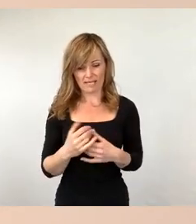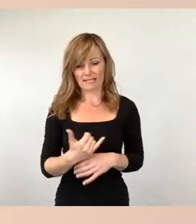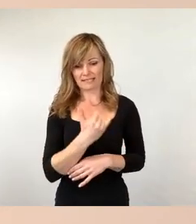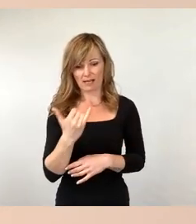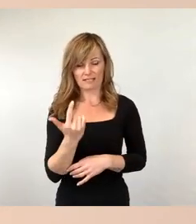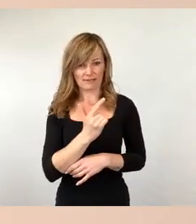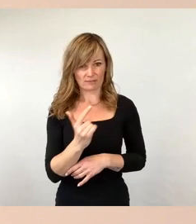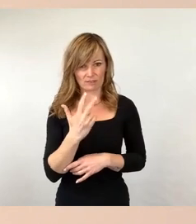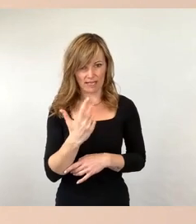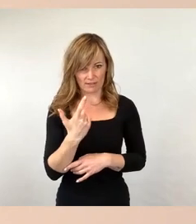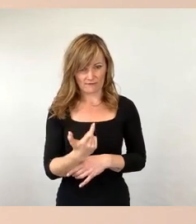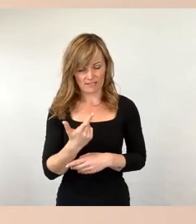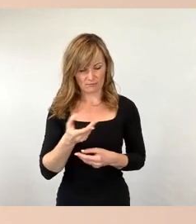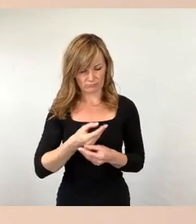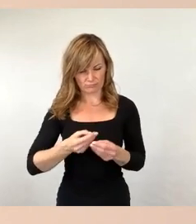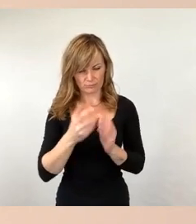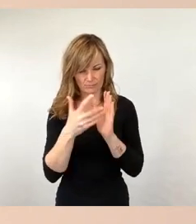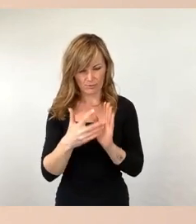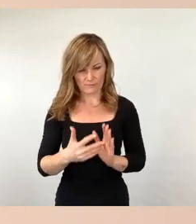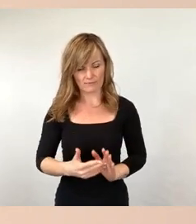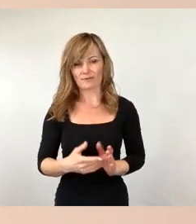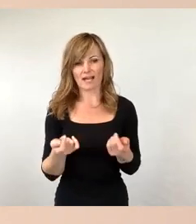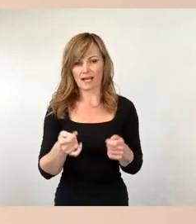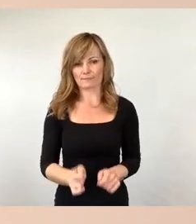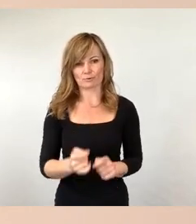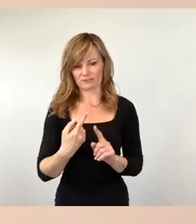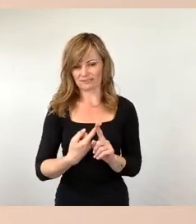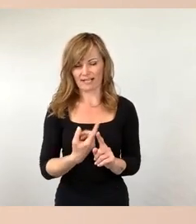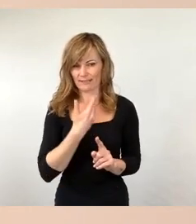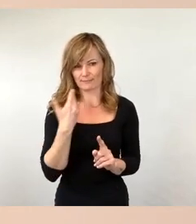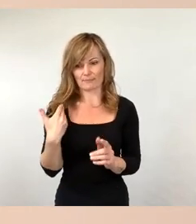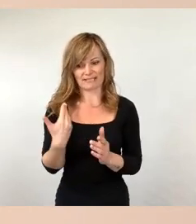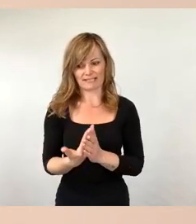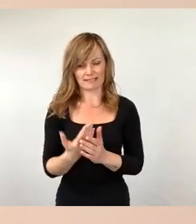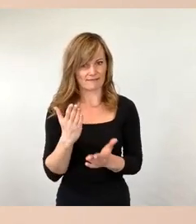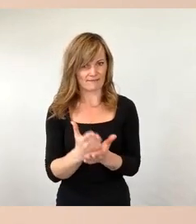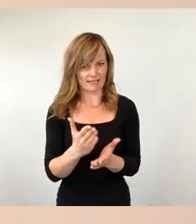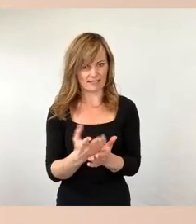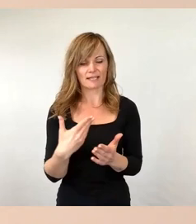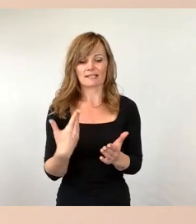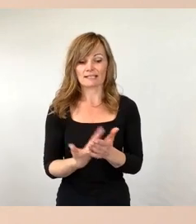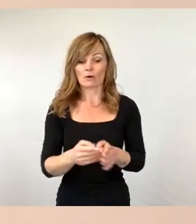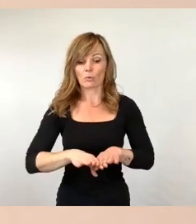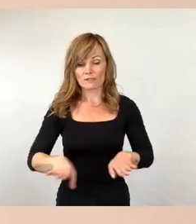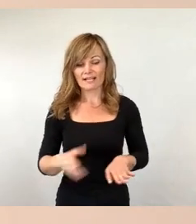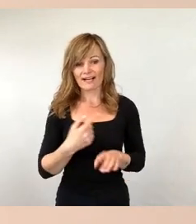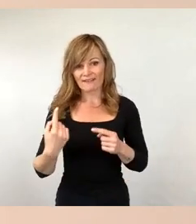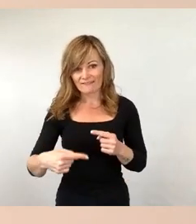abschließenden Zahlen haben und ich auch jetzt auf dieser Grundlage noch nicht prognostizieren kann, wie es 2024 aussieht.